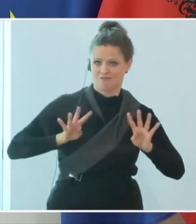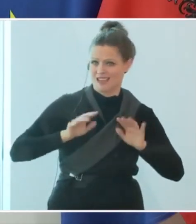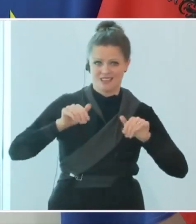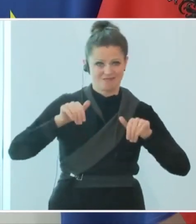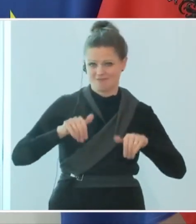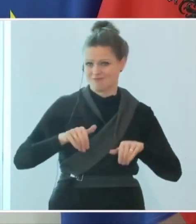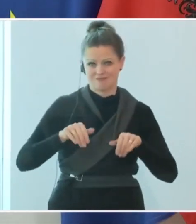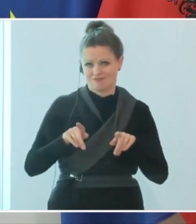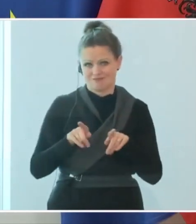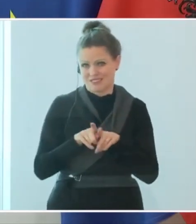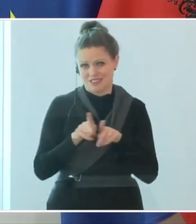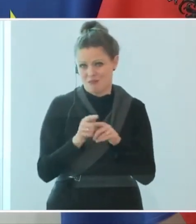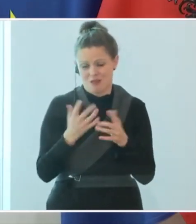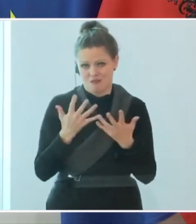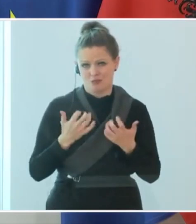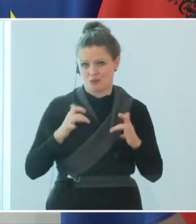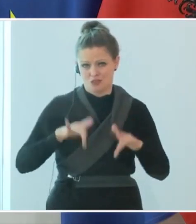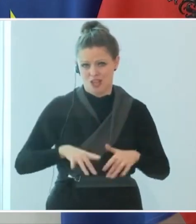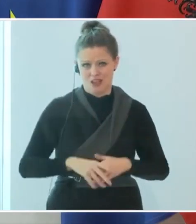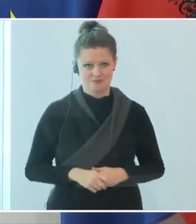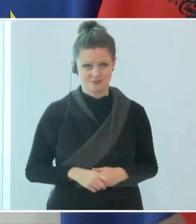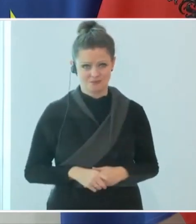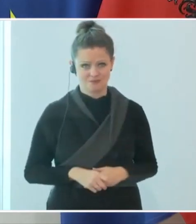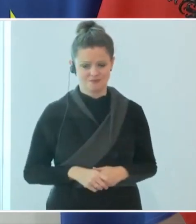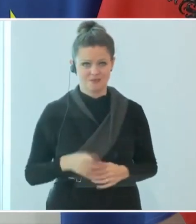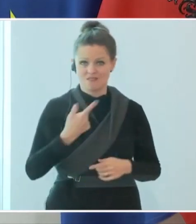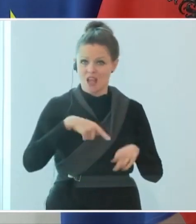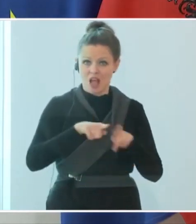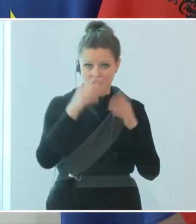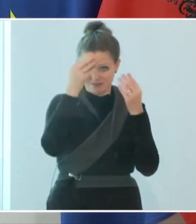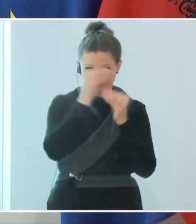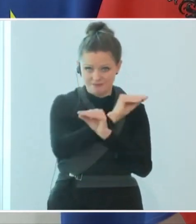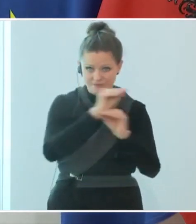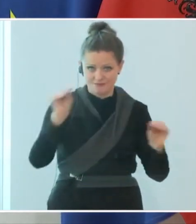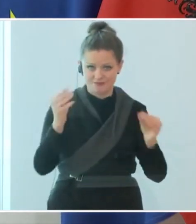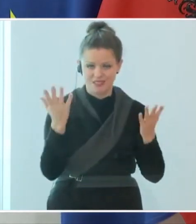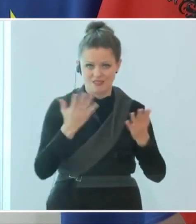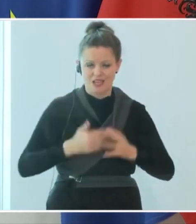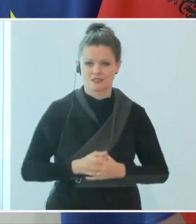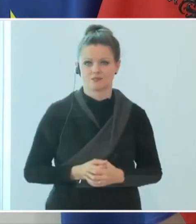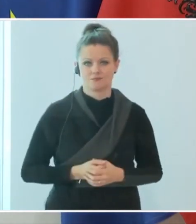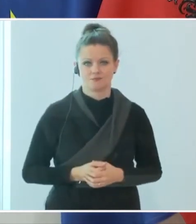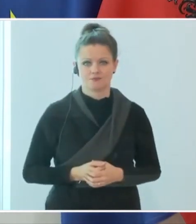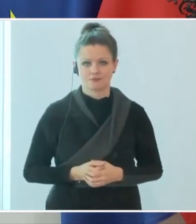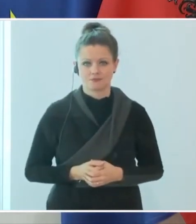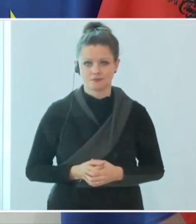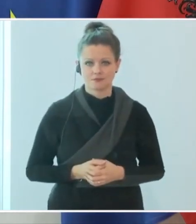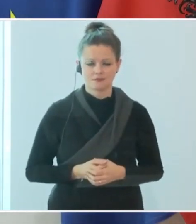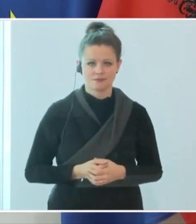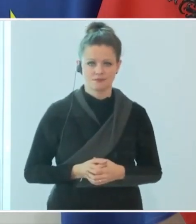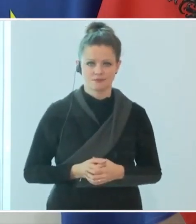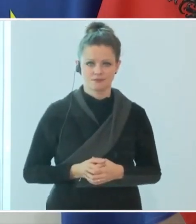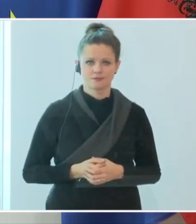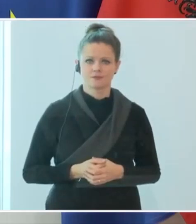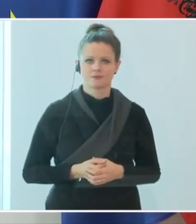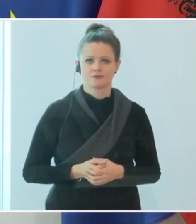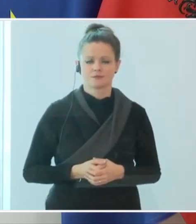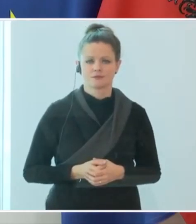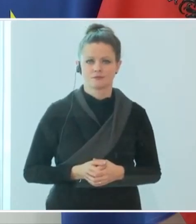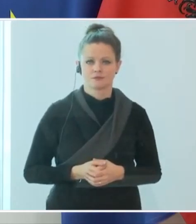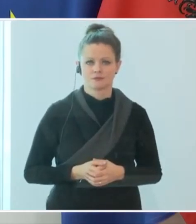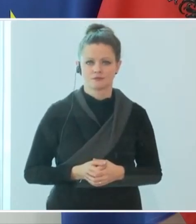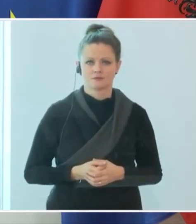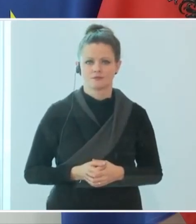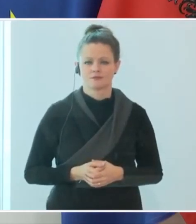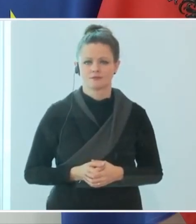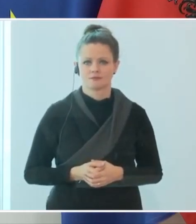genau gleich. Darüber hinaus ist es wichtig, darauf hinzuweisen, dass wir nach wie vor auch, wenn